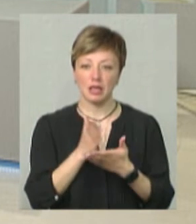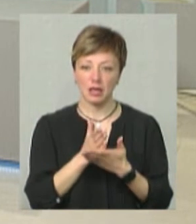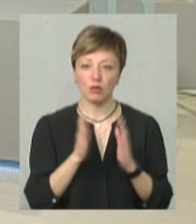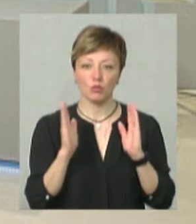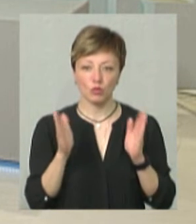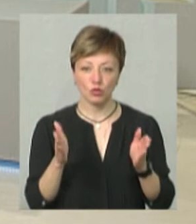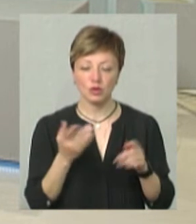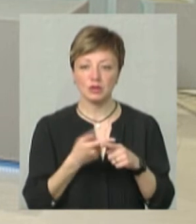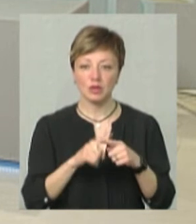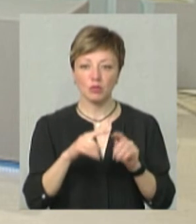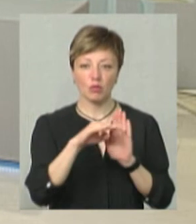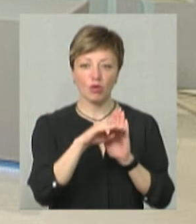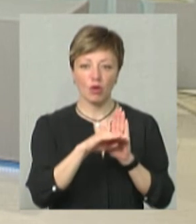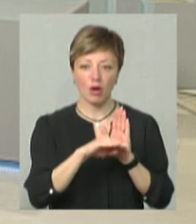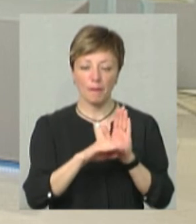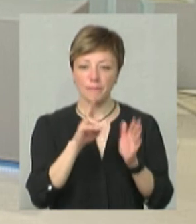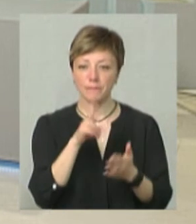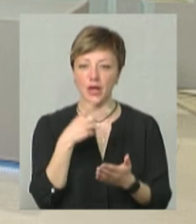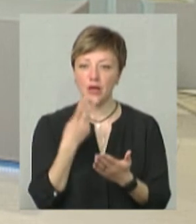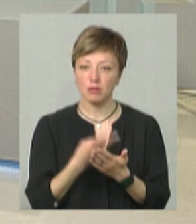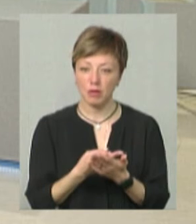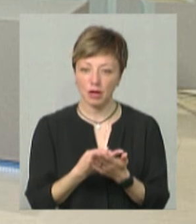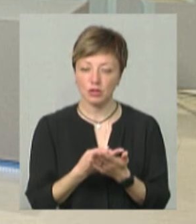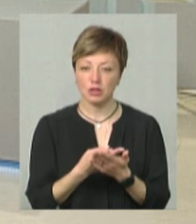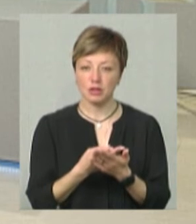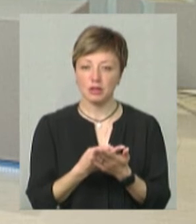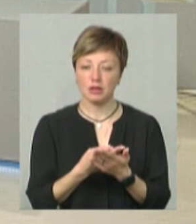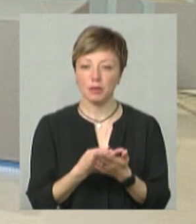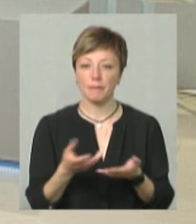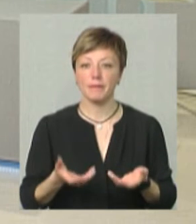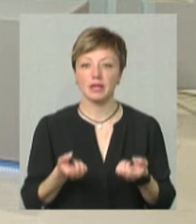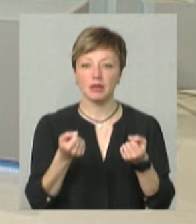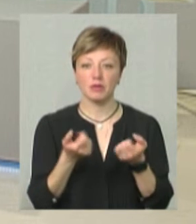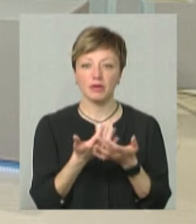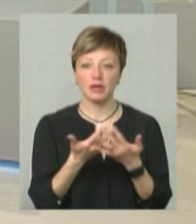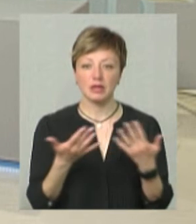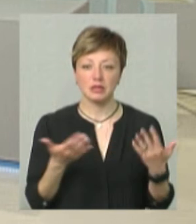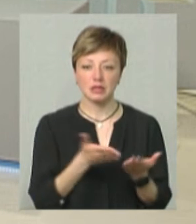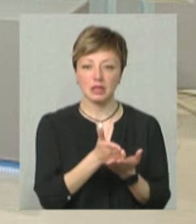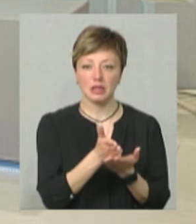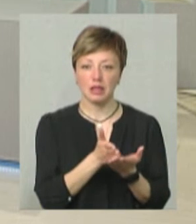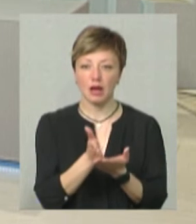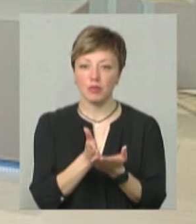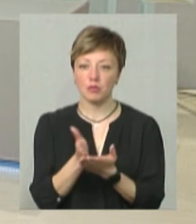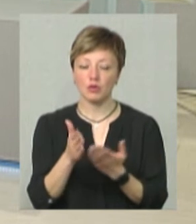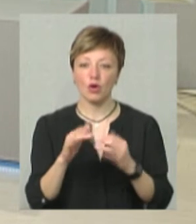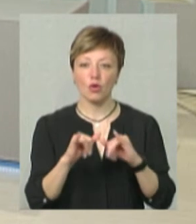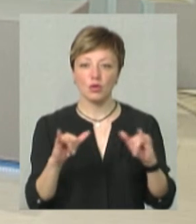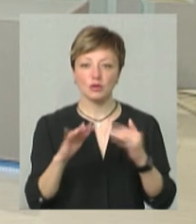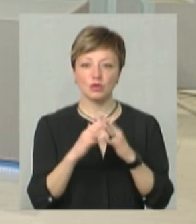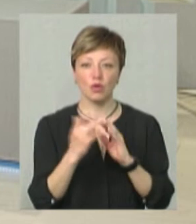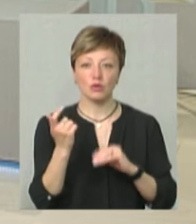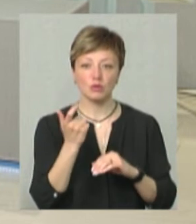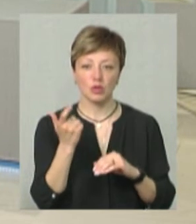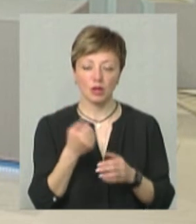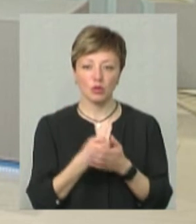вона буде. І цією програмою передбачена підтримка різних напрямів розвитку сільського господарства в сумі до